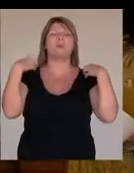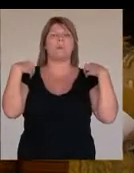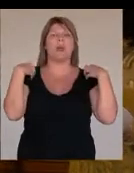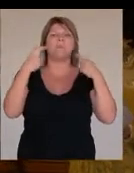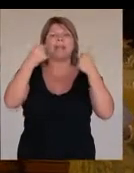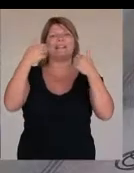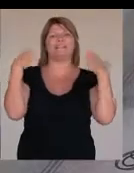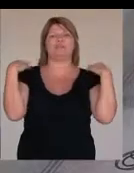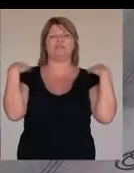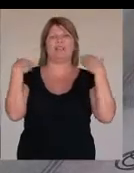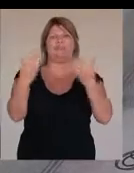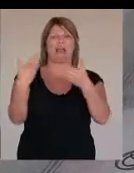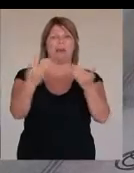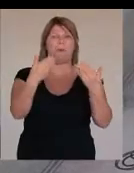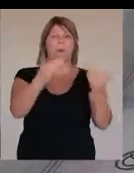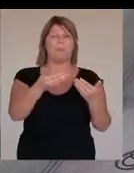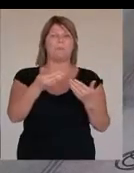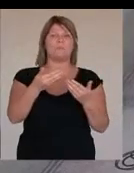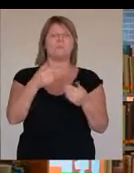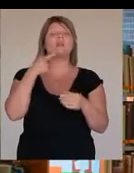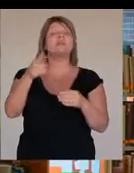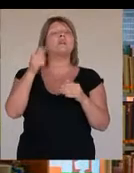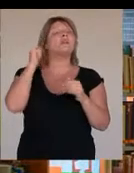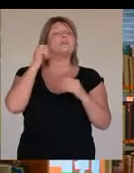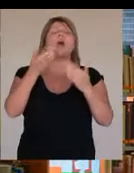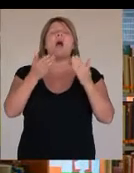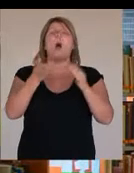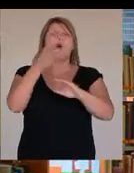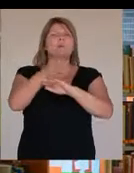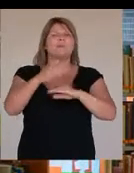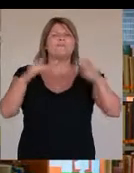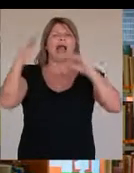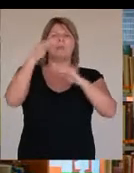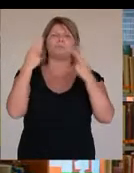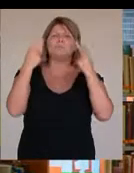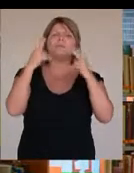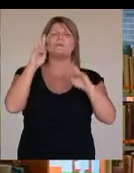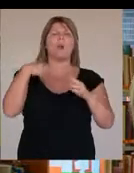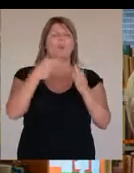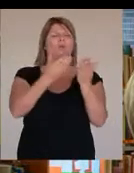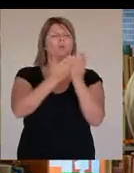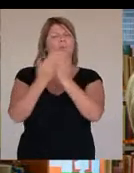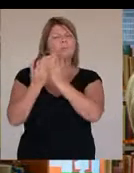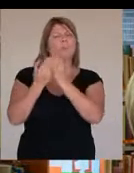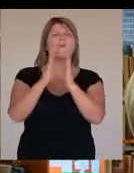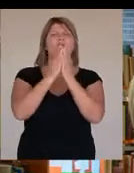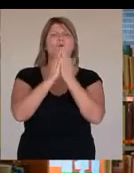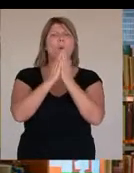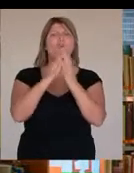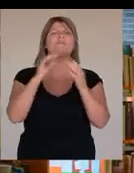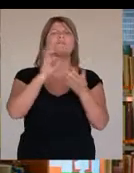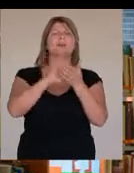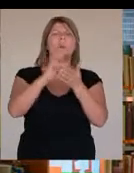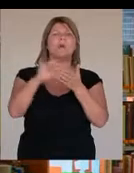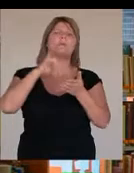egyegy tisztségviselőjének nevezik ki. Ahhoz, hogy felnőttként is értékelje a könyvet, értékelje az irodalmat, kapcsolata